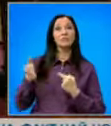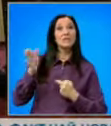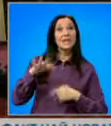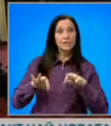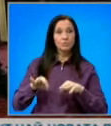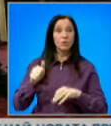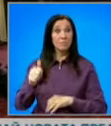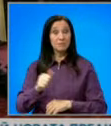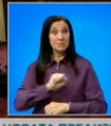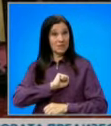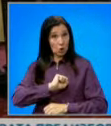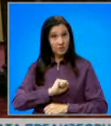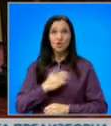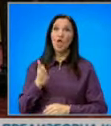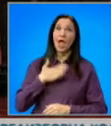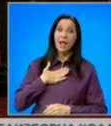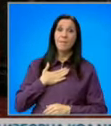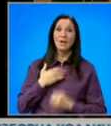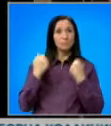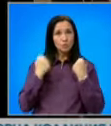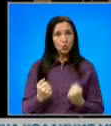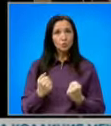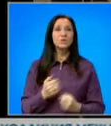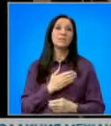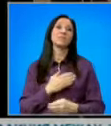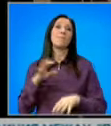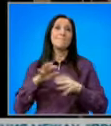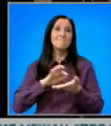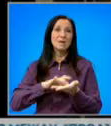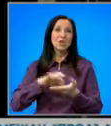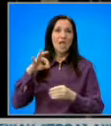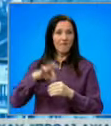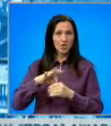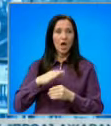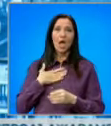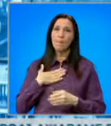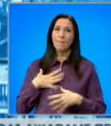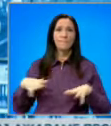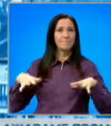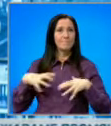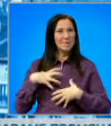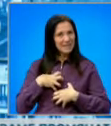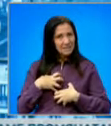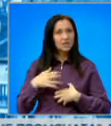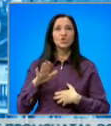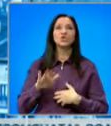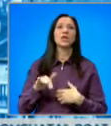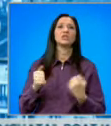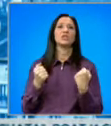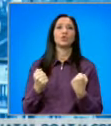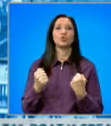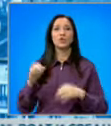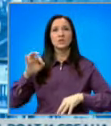БСП обаче че се опасяват, че ще има затруднения с поредния машинен вод. По-скоро имаме притеснение, че ще се затруднят с